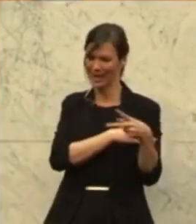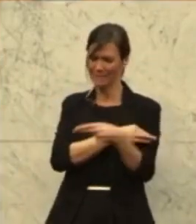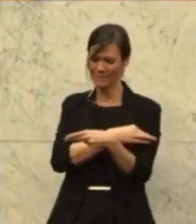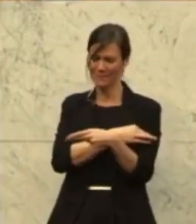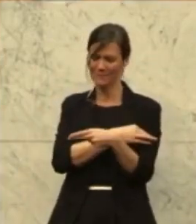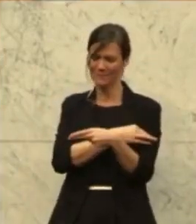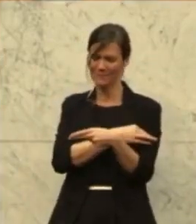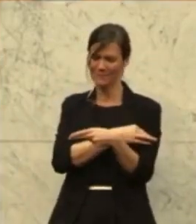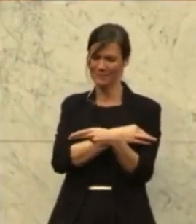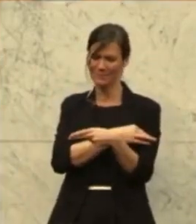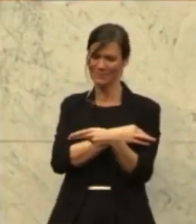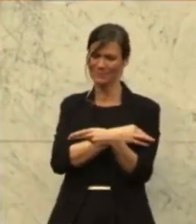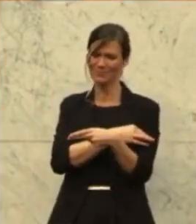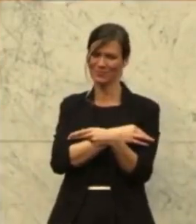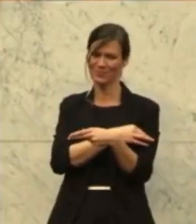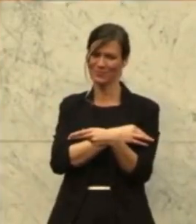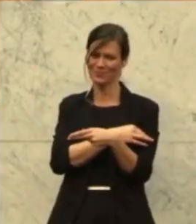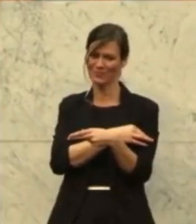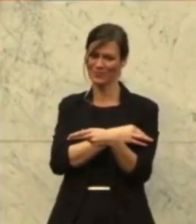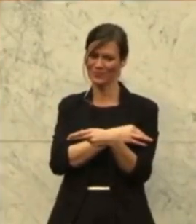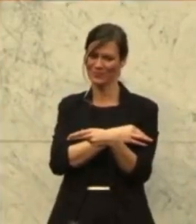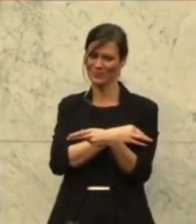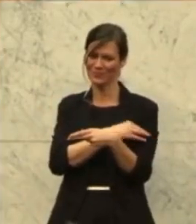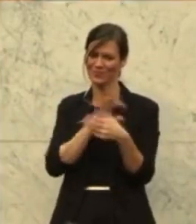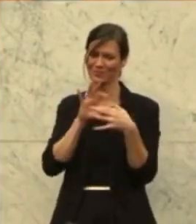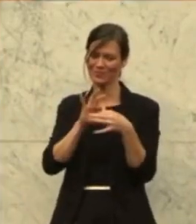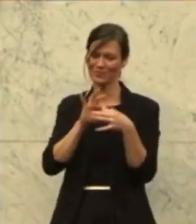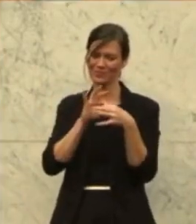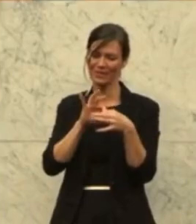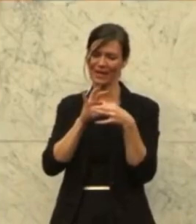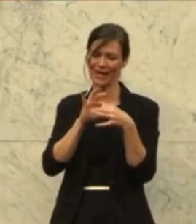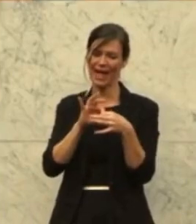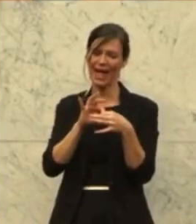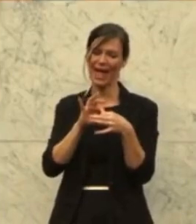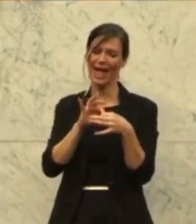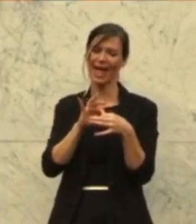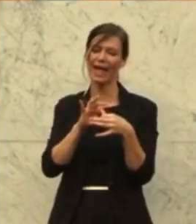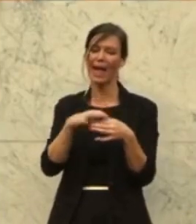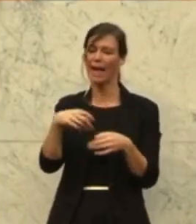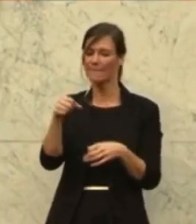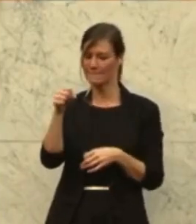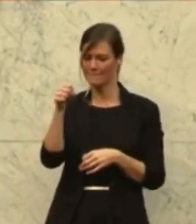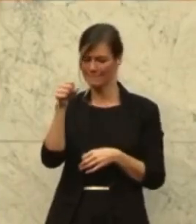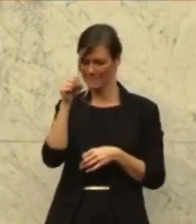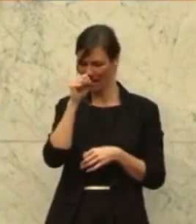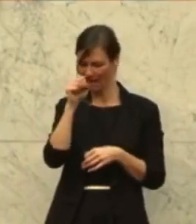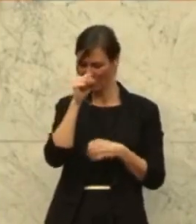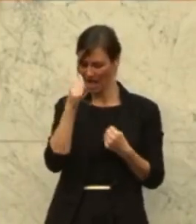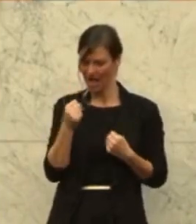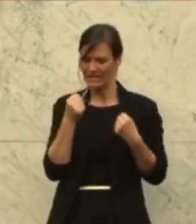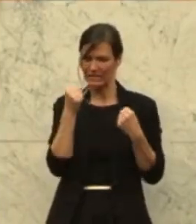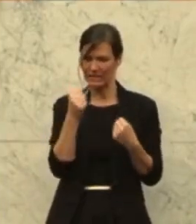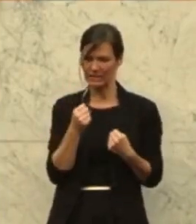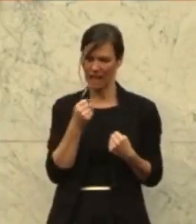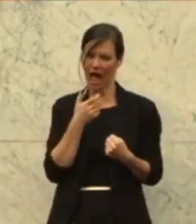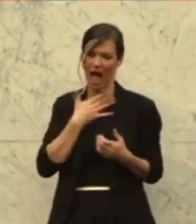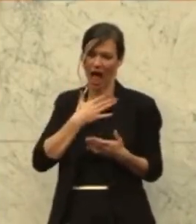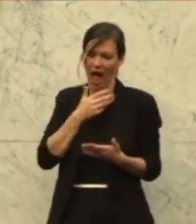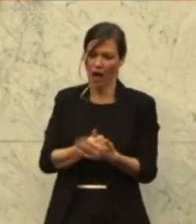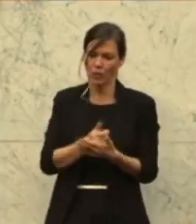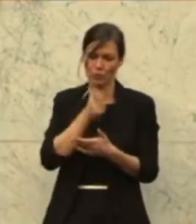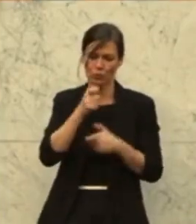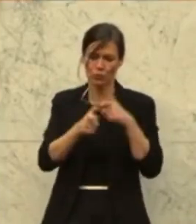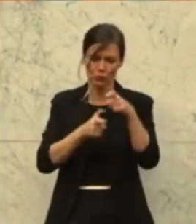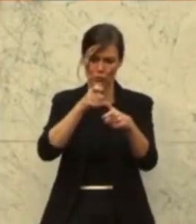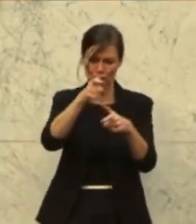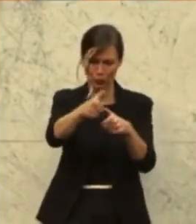ich habe nicht nur die Frage, ob Sie von perversen Ausdrucksweisen sprechen oder nicht, aber auch Ausdrucksweise, das wird doch wohl